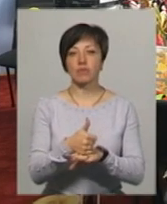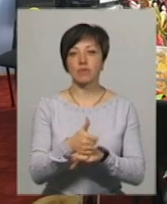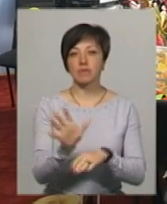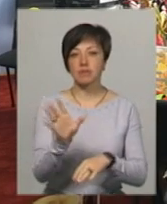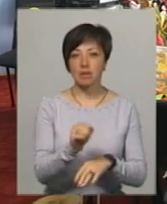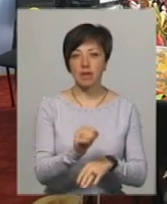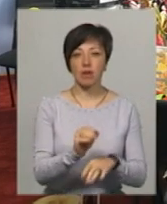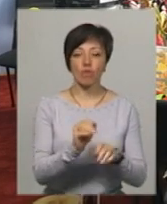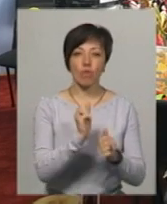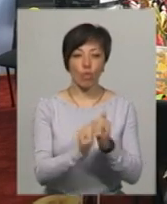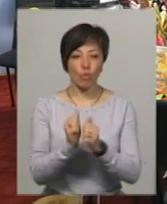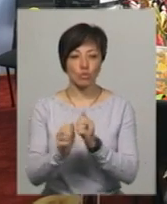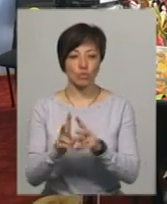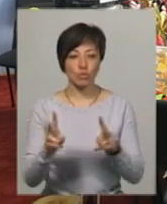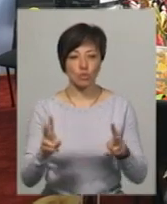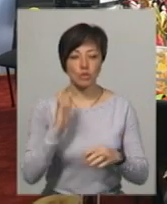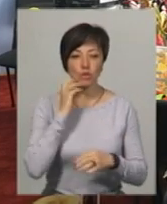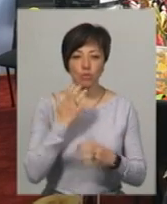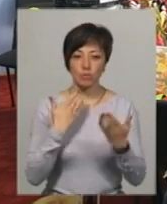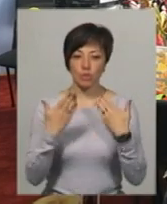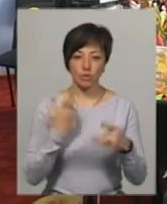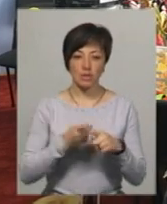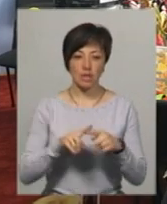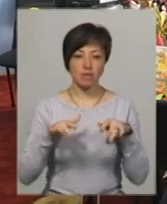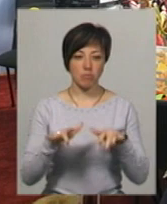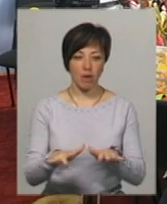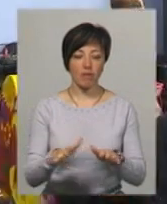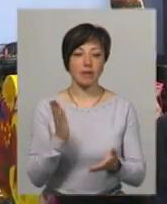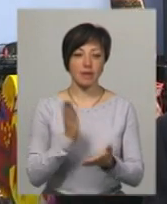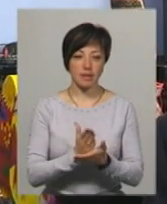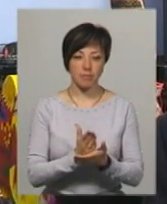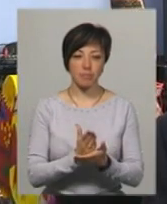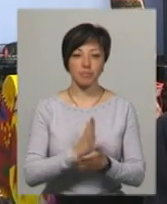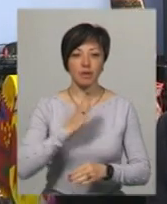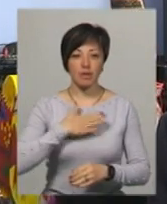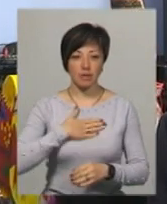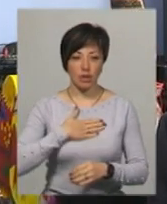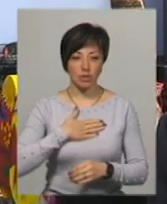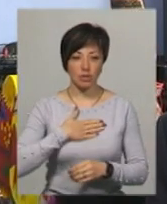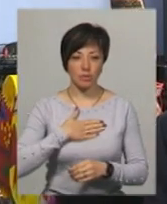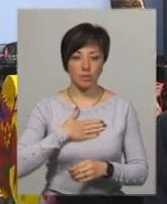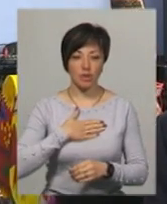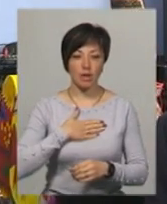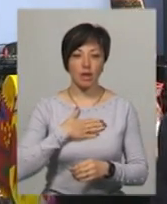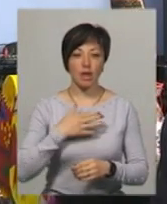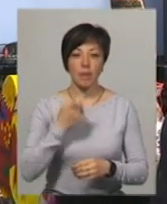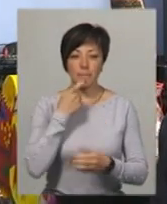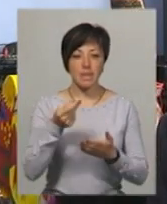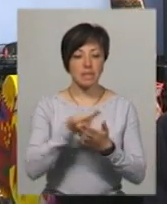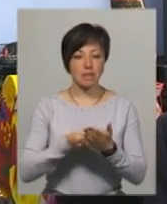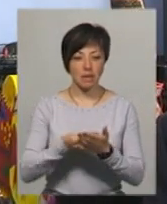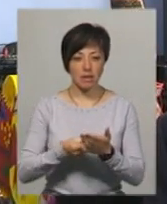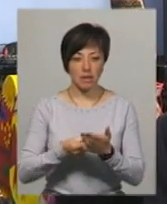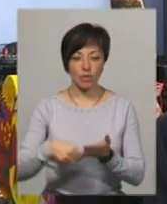все майже в кожного, хто серйозно підходить до цієї справи, є. Наші писанкарі, які